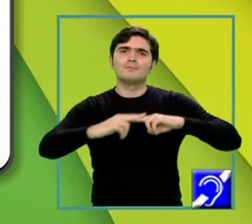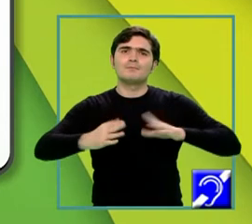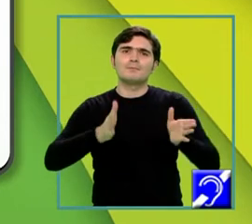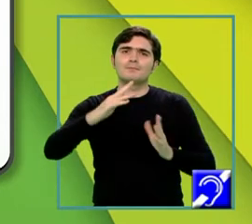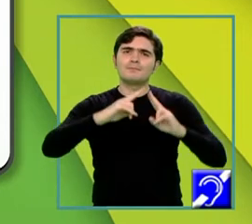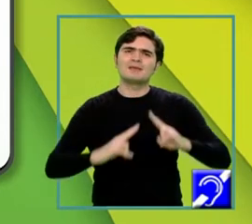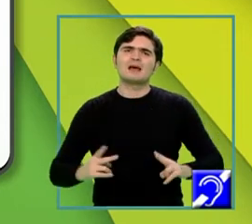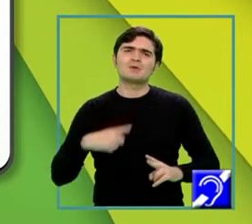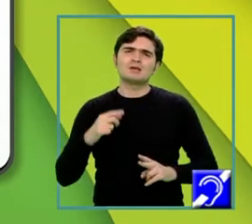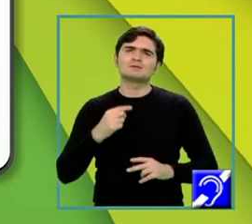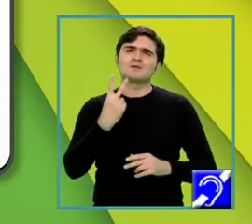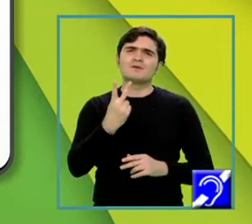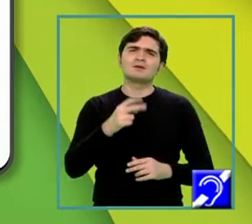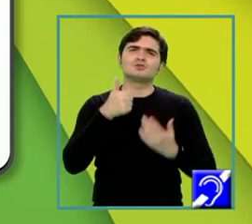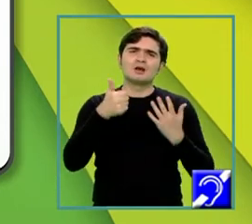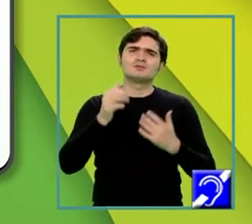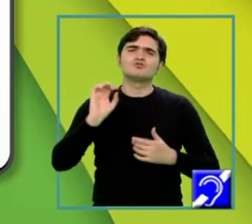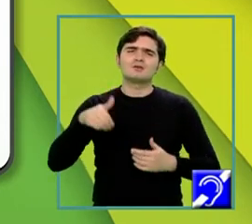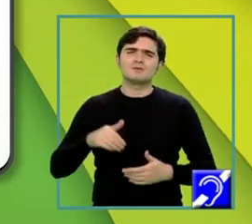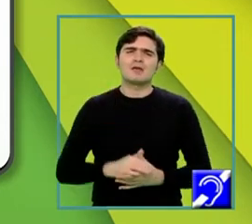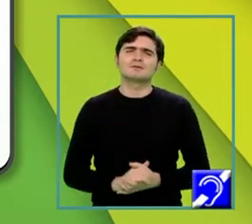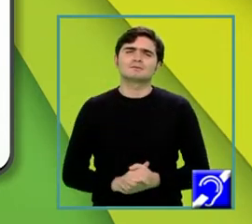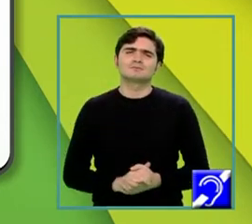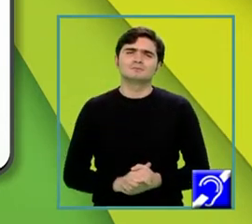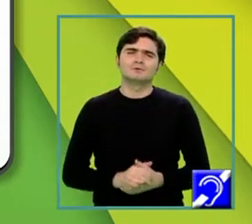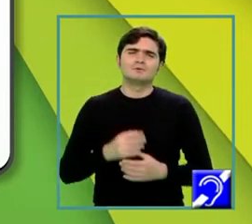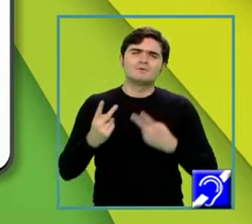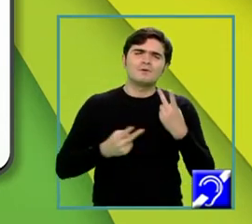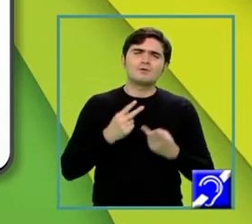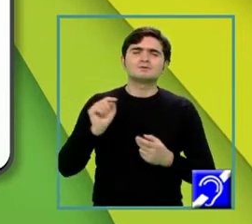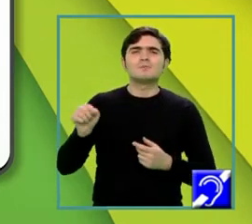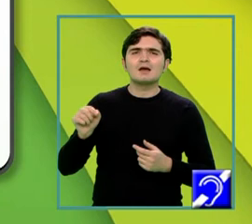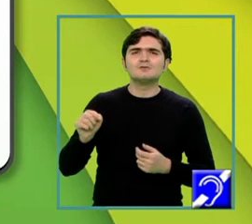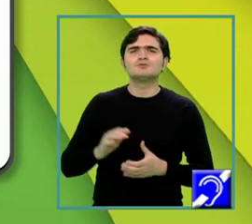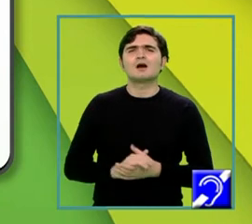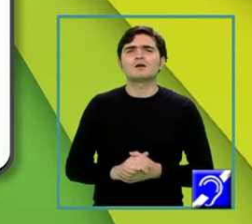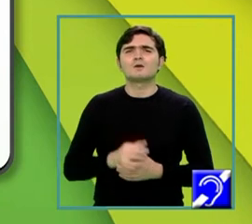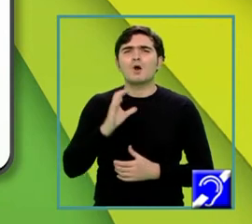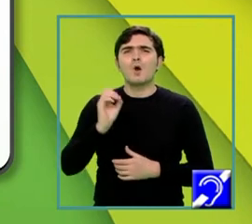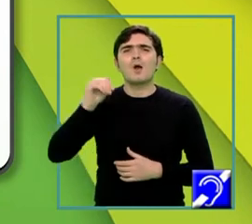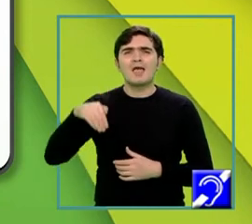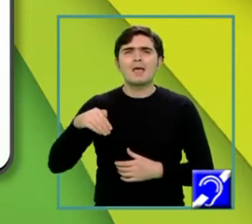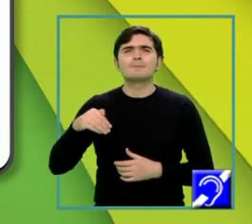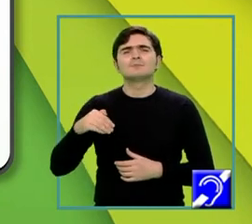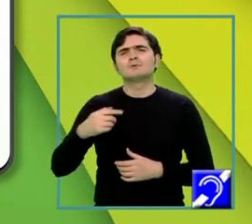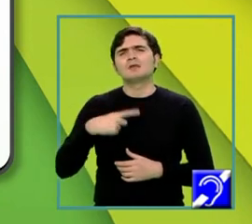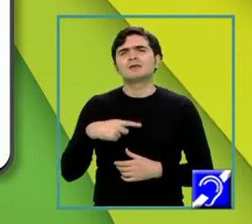VO este egal cu 6 centimetri, folosind aici și faptul că OM este